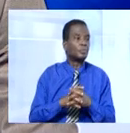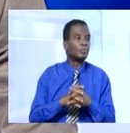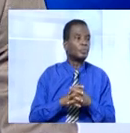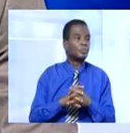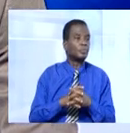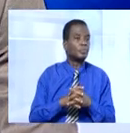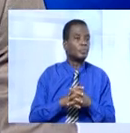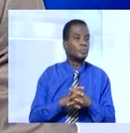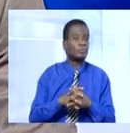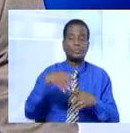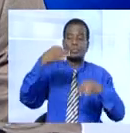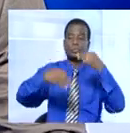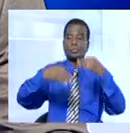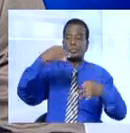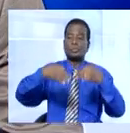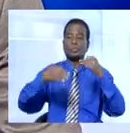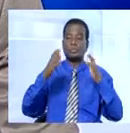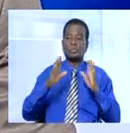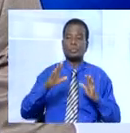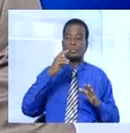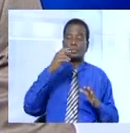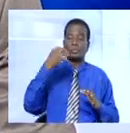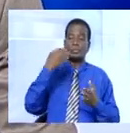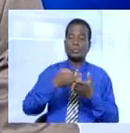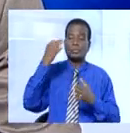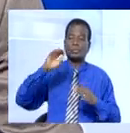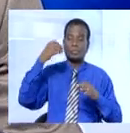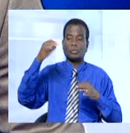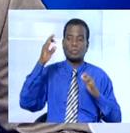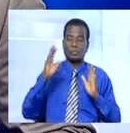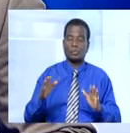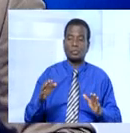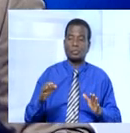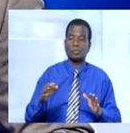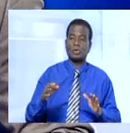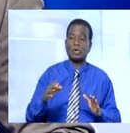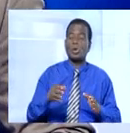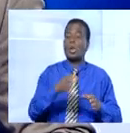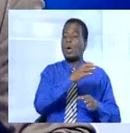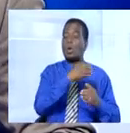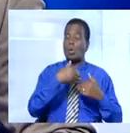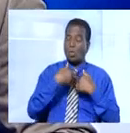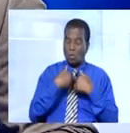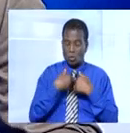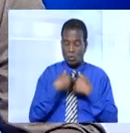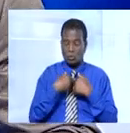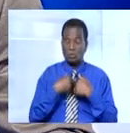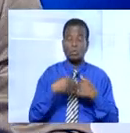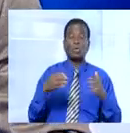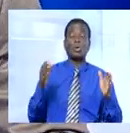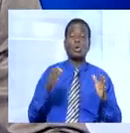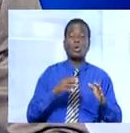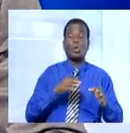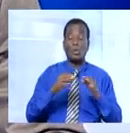Des magistrats financiers français ont mis en examen de Ringo Biang le fils du président de Guinée équatoriale dans le